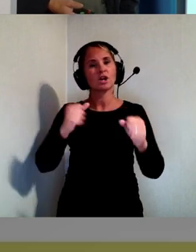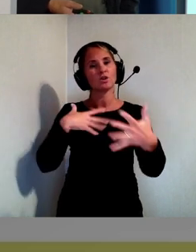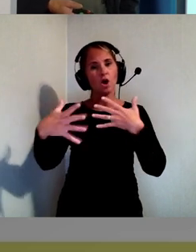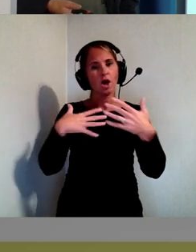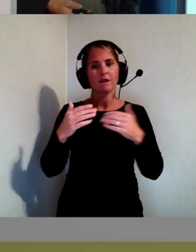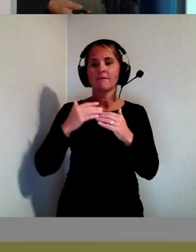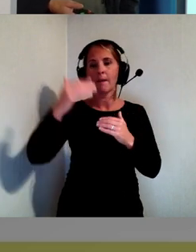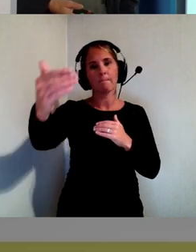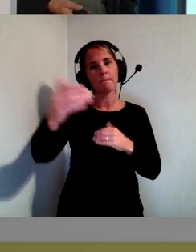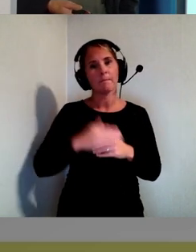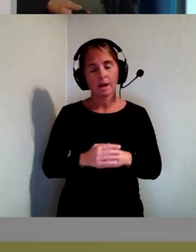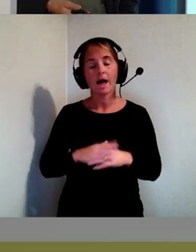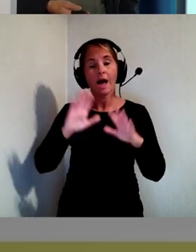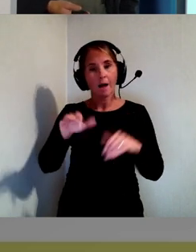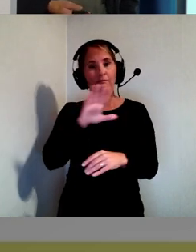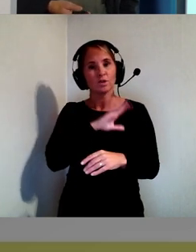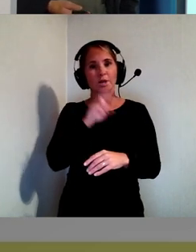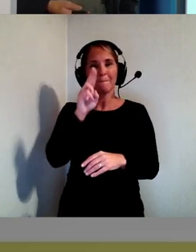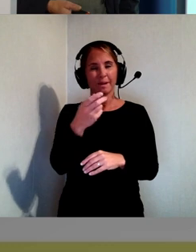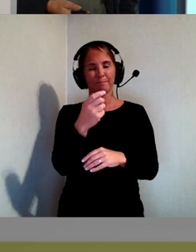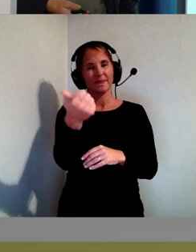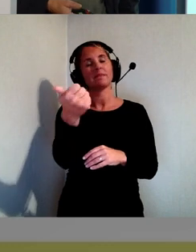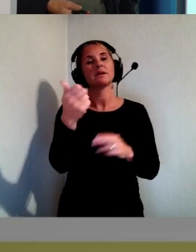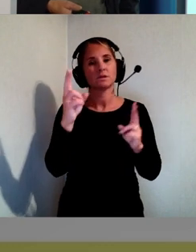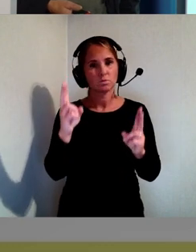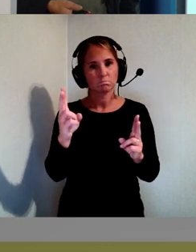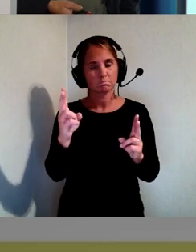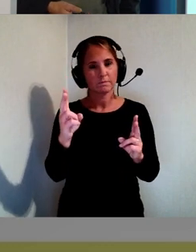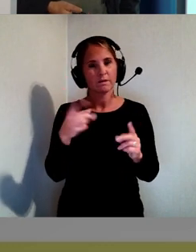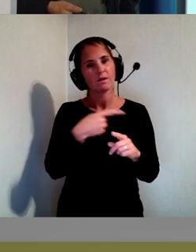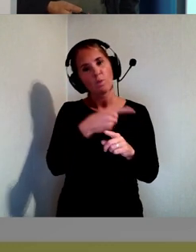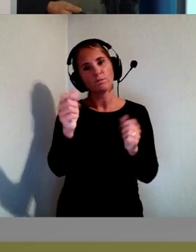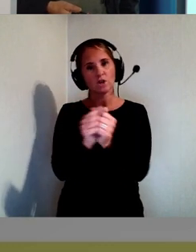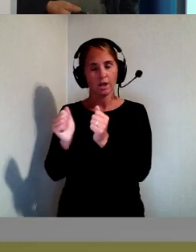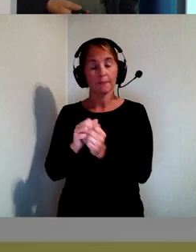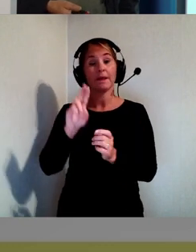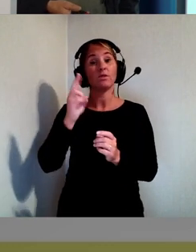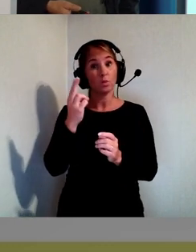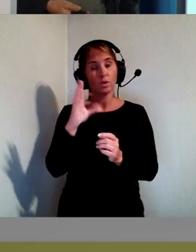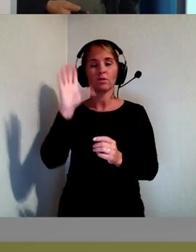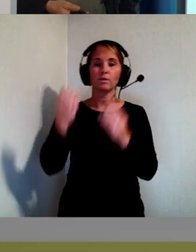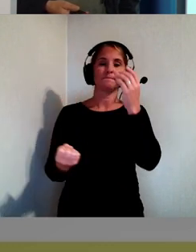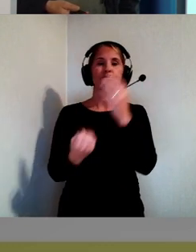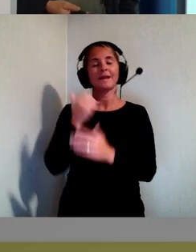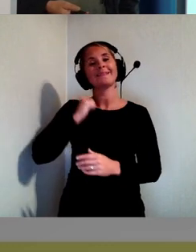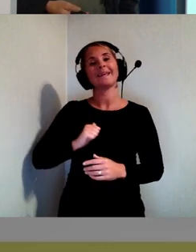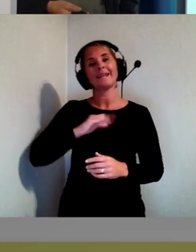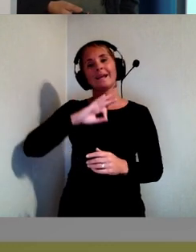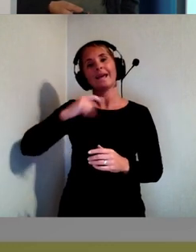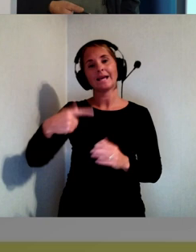Och det har funnits väldigt lite sånt. Men nu med tillgänglighetslagen så kommer även